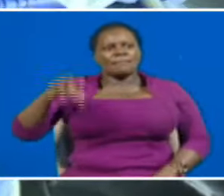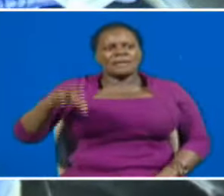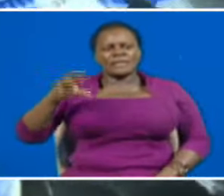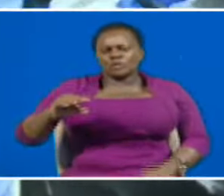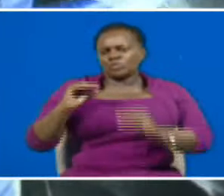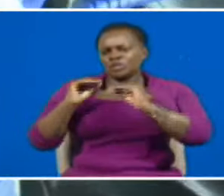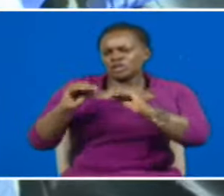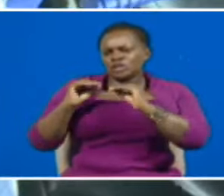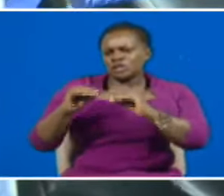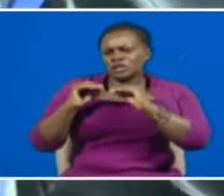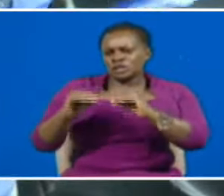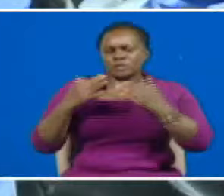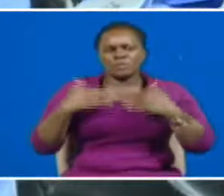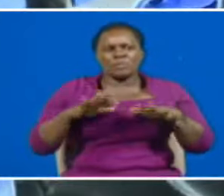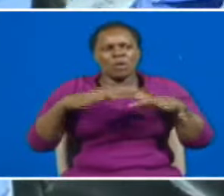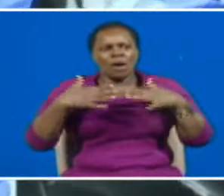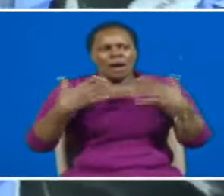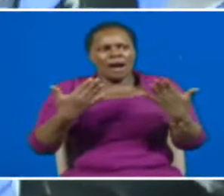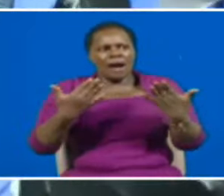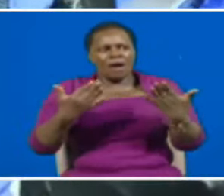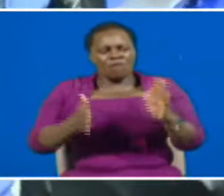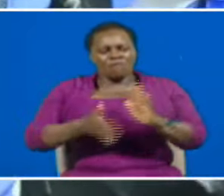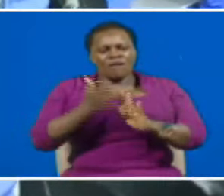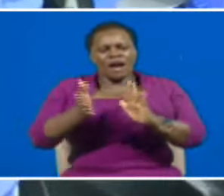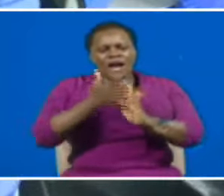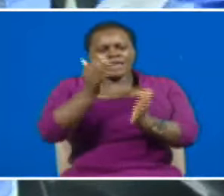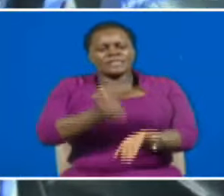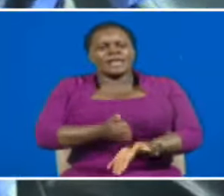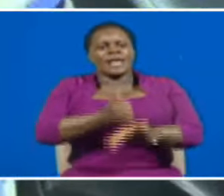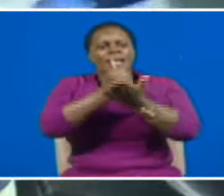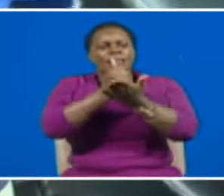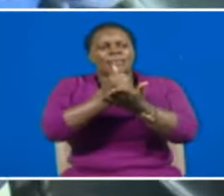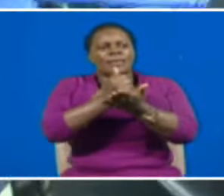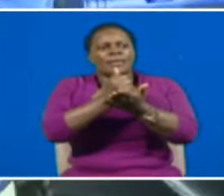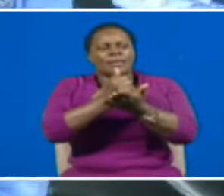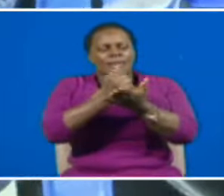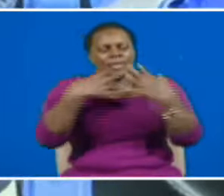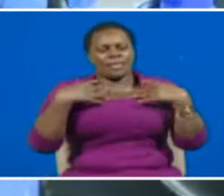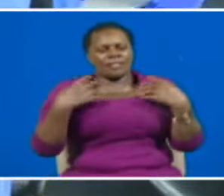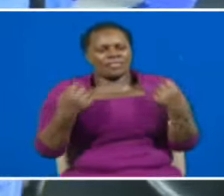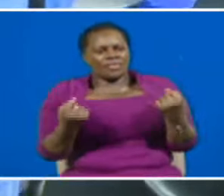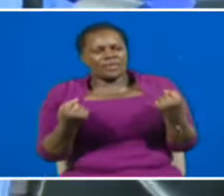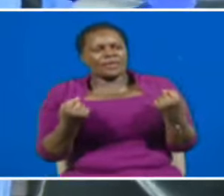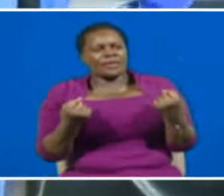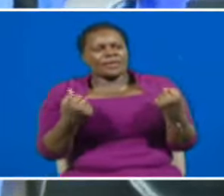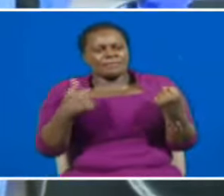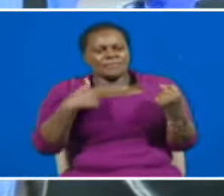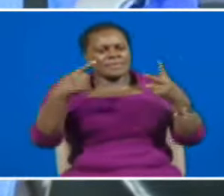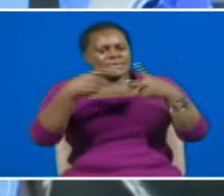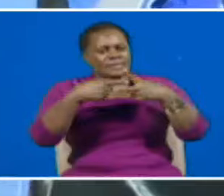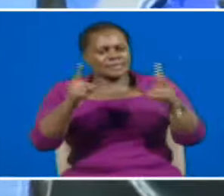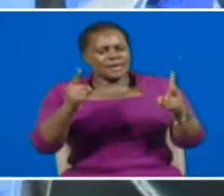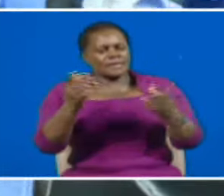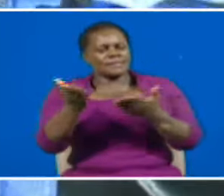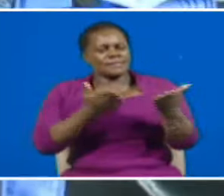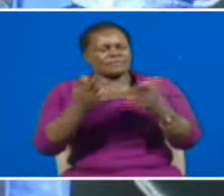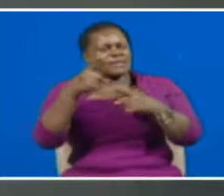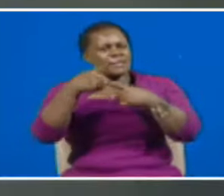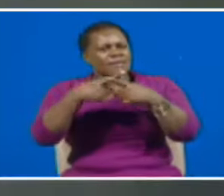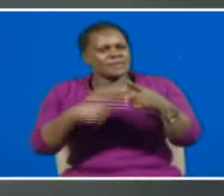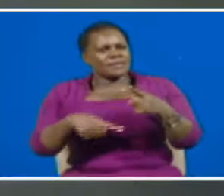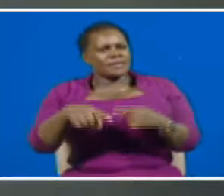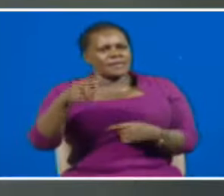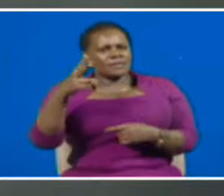kuelimisha biria kuhusu mbinu za kwanza za kupambana na darura za kiafya. Nimeanza hii huduma mwaka